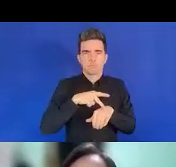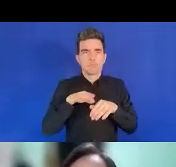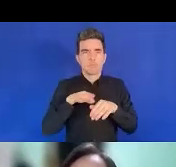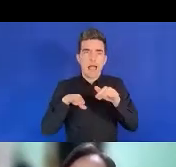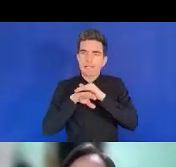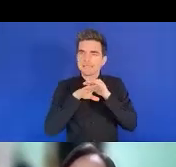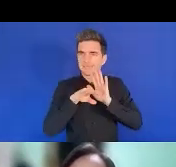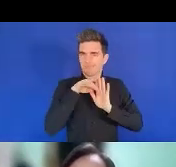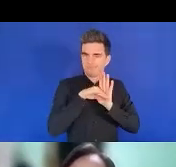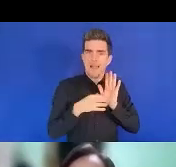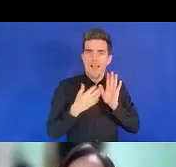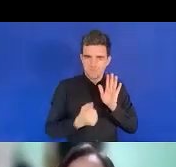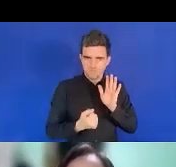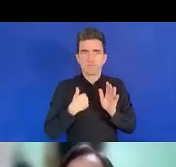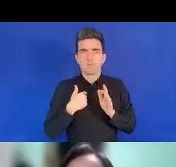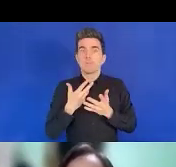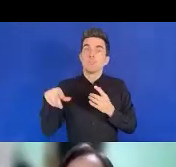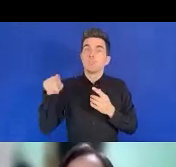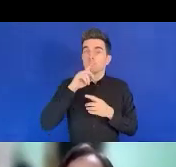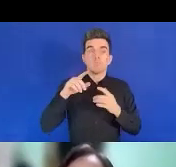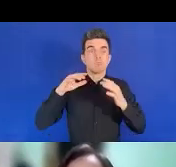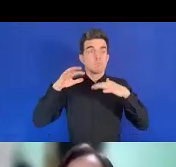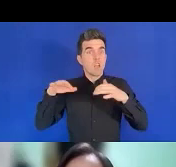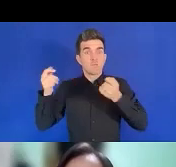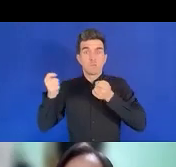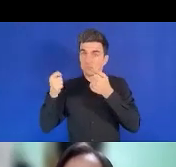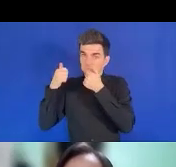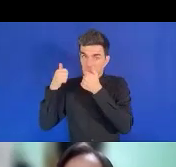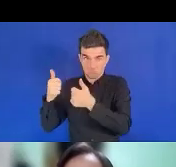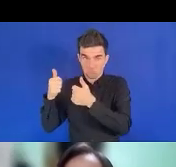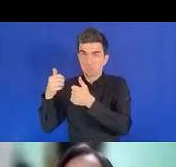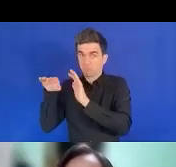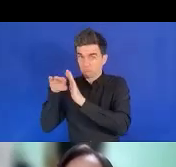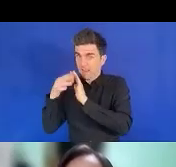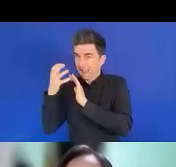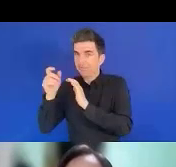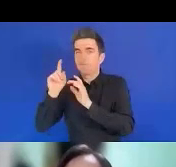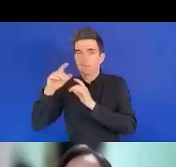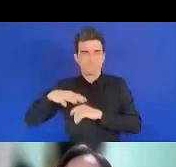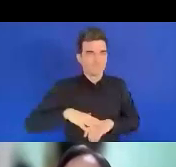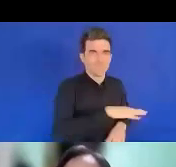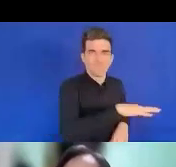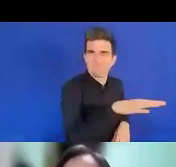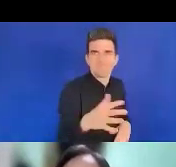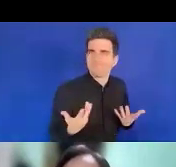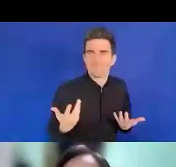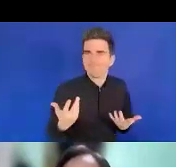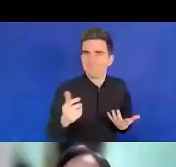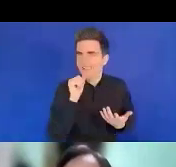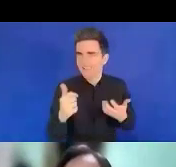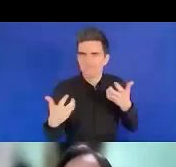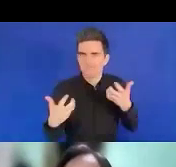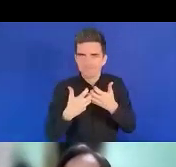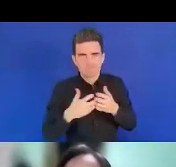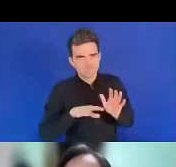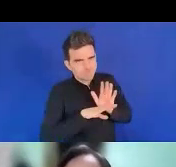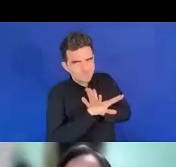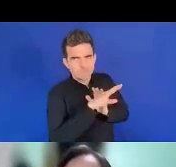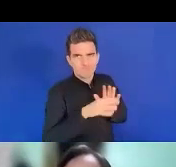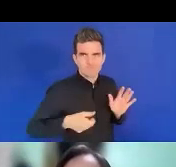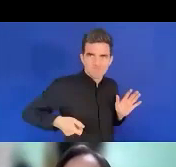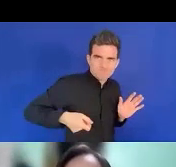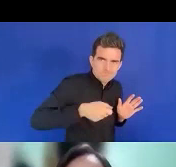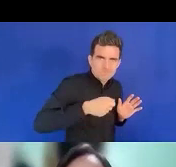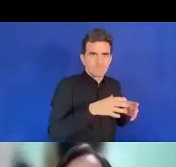Il y a une faible conformité de ces bâtiments commerciaux selon la loi des Philippines. Nous avons aussi